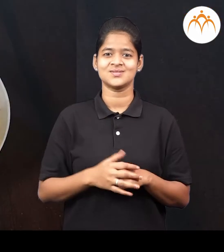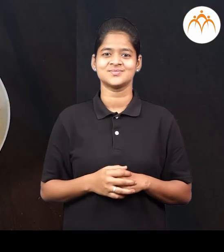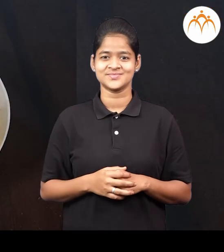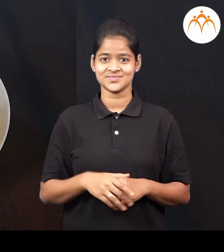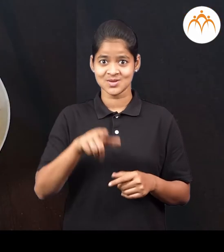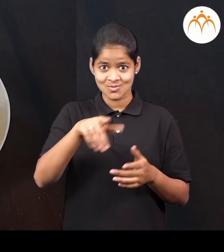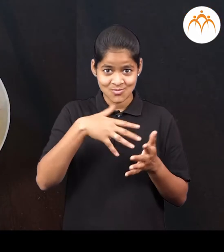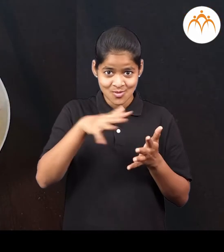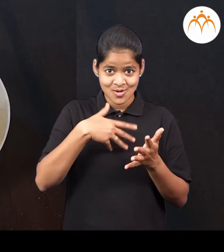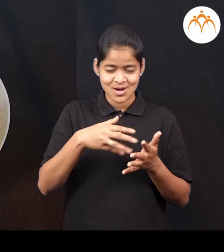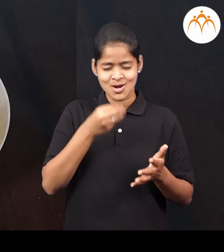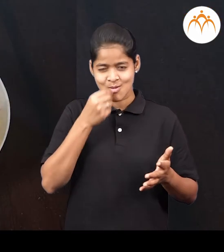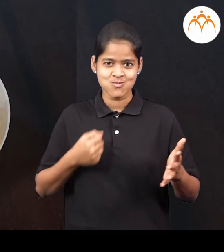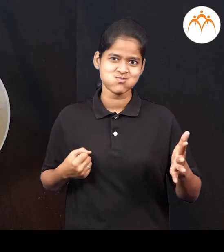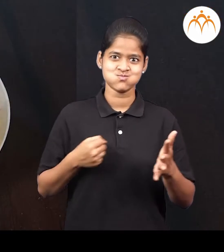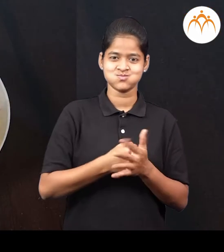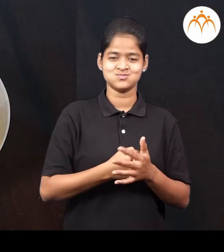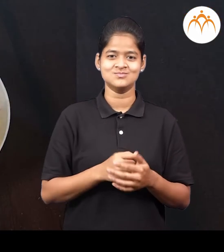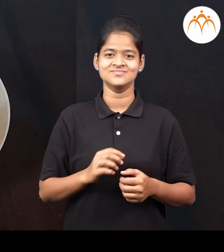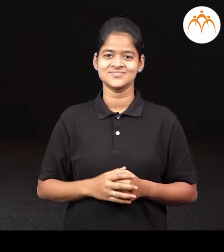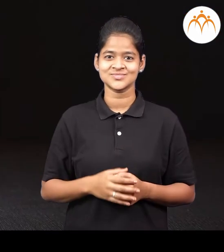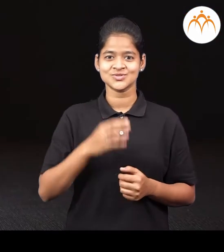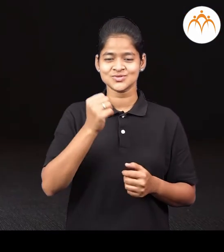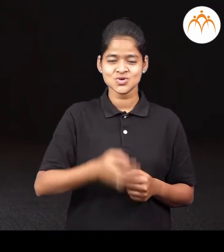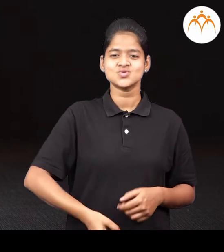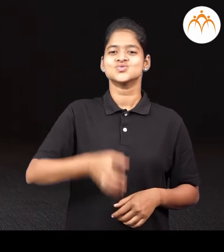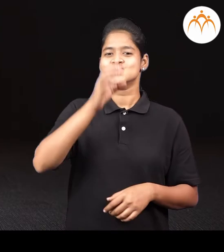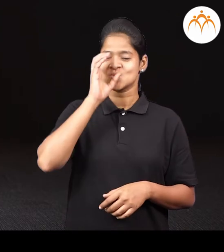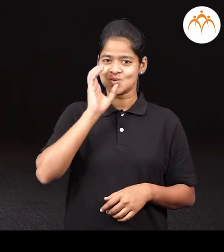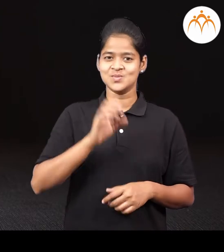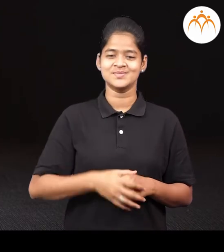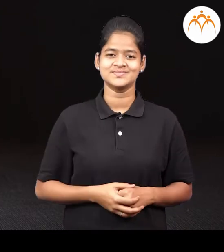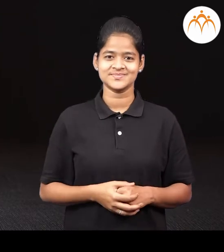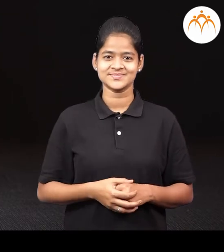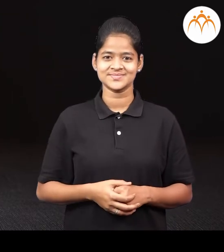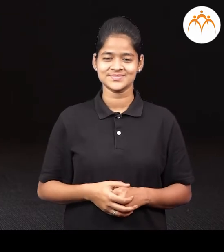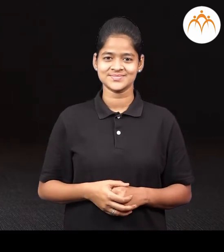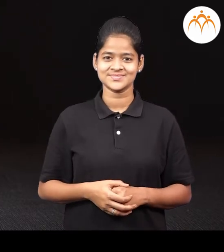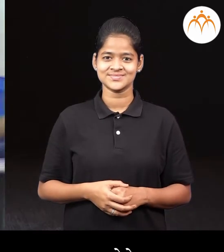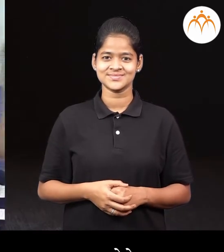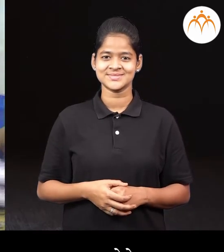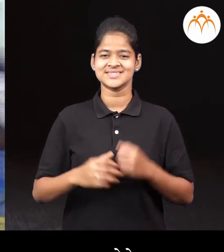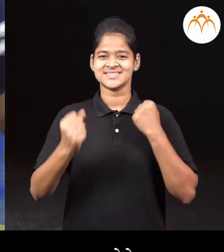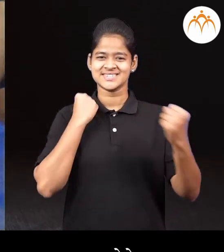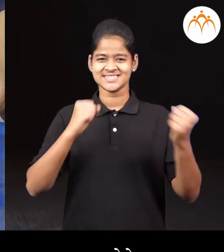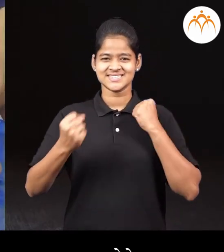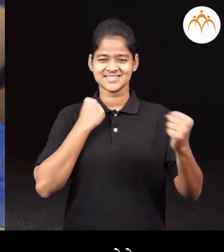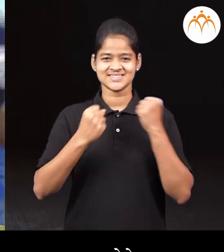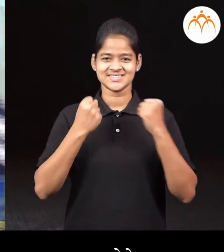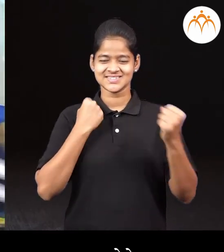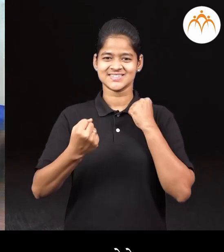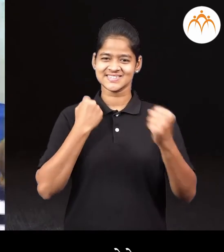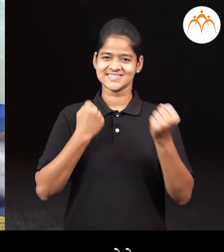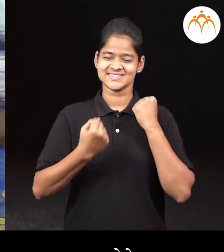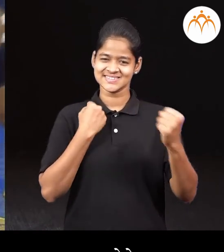त्याने पोडभर पोहे खल ले गलाज भर दूद प्याईला भरपूर व्यायाम केल्या